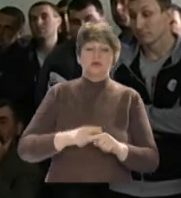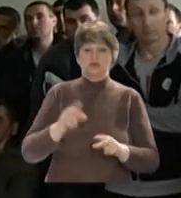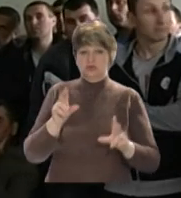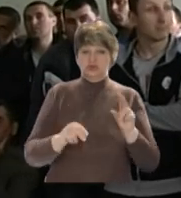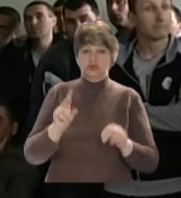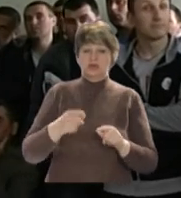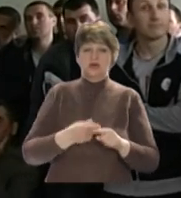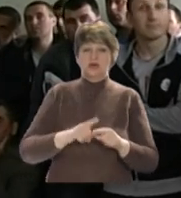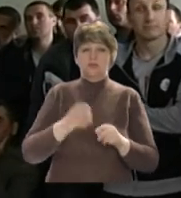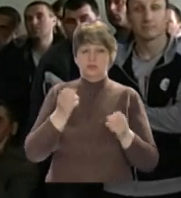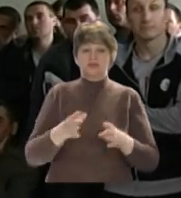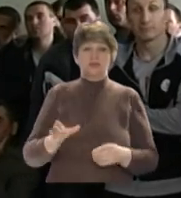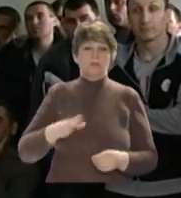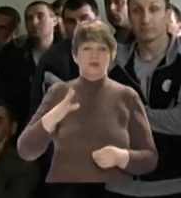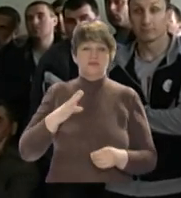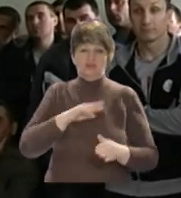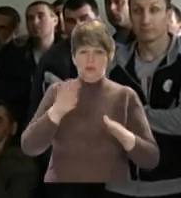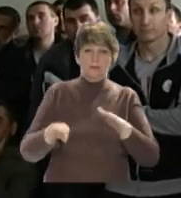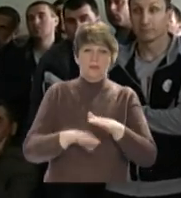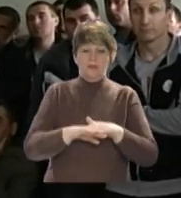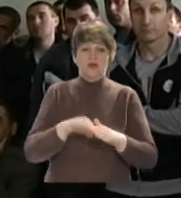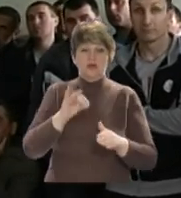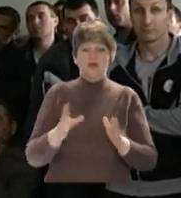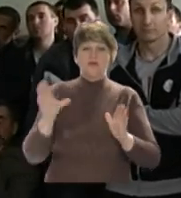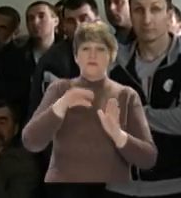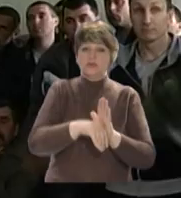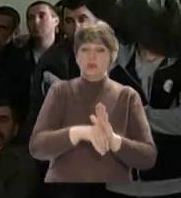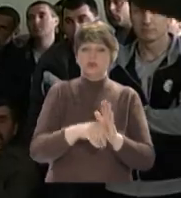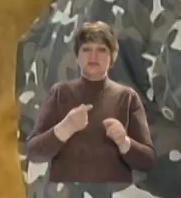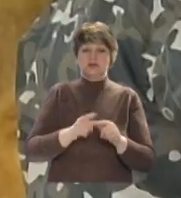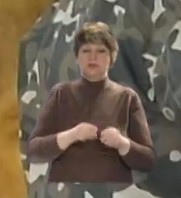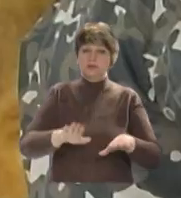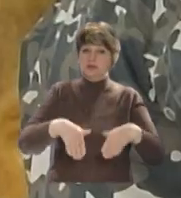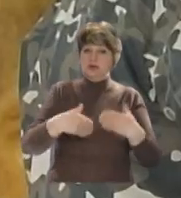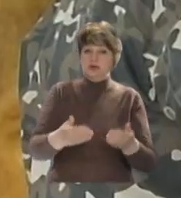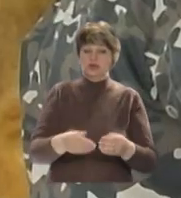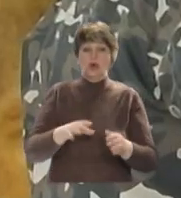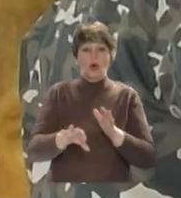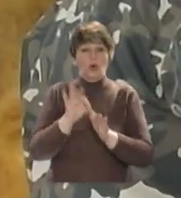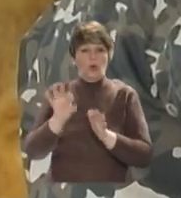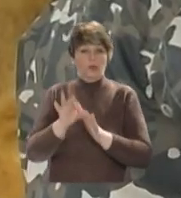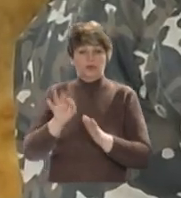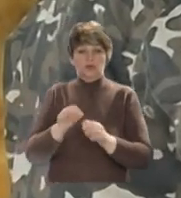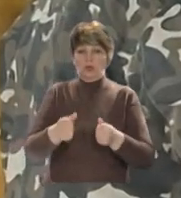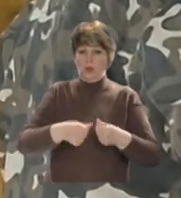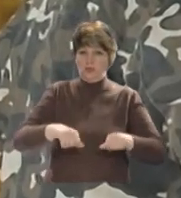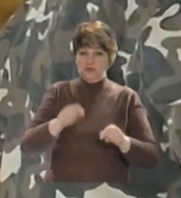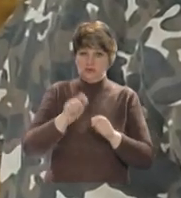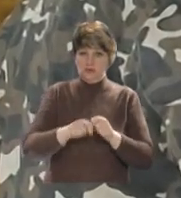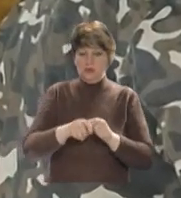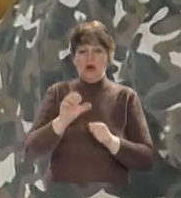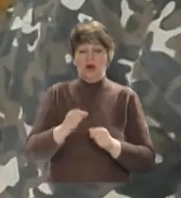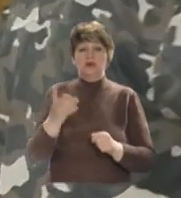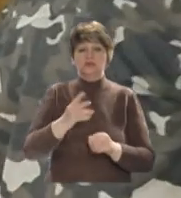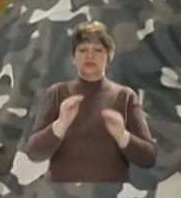антагонізмів вважає інтриги колишніх підлеглих. І вносить пропозицію, обрану торік ревізійну комісію вважати нелегітимною, а